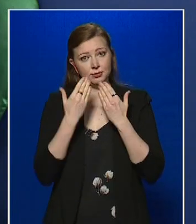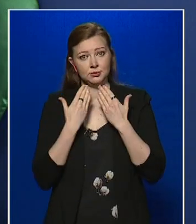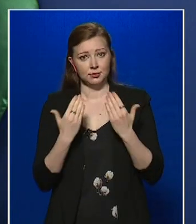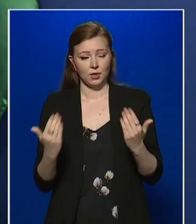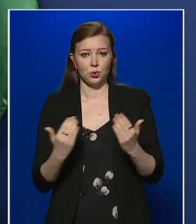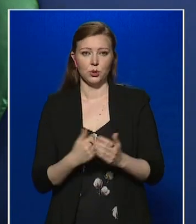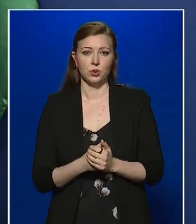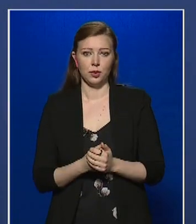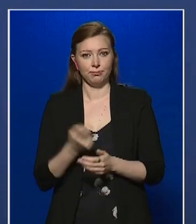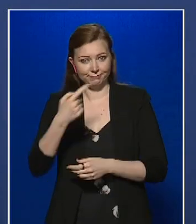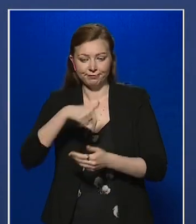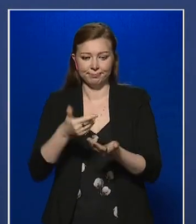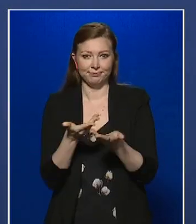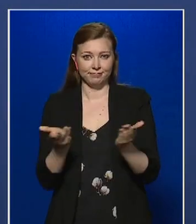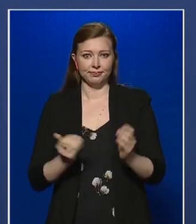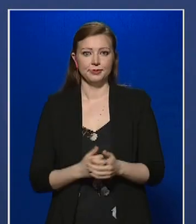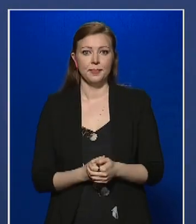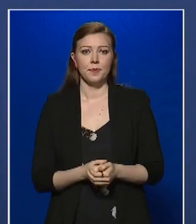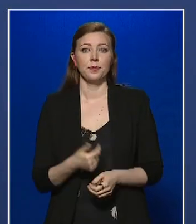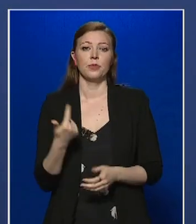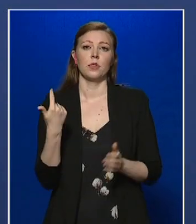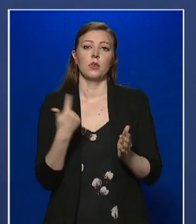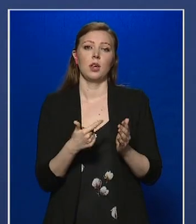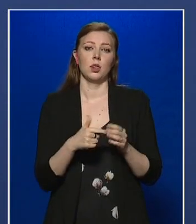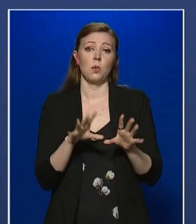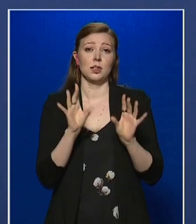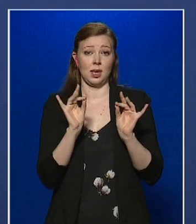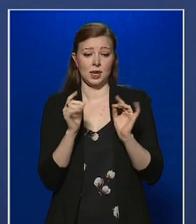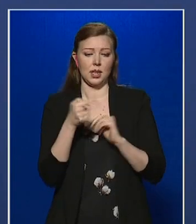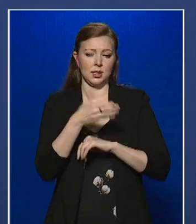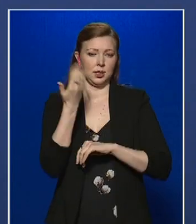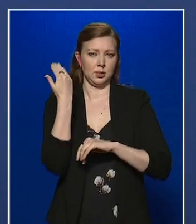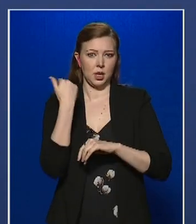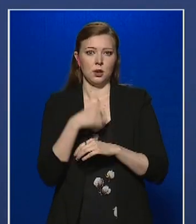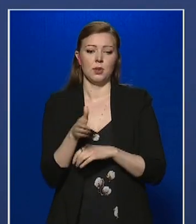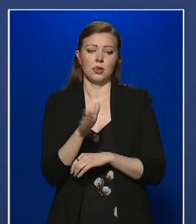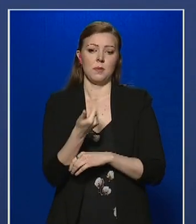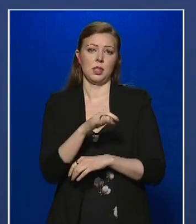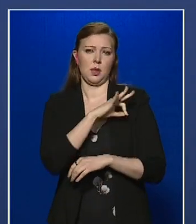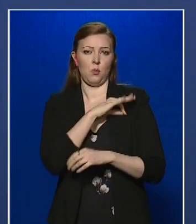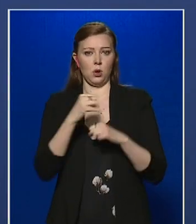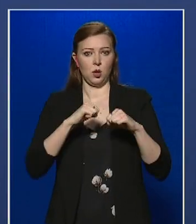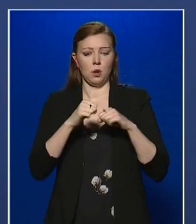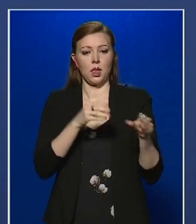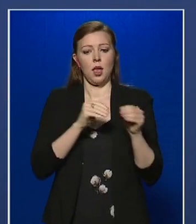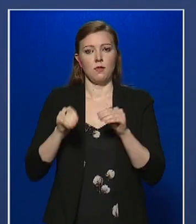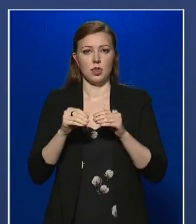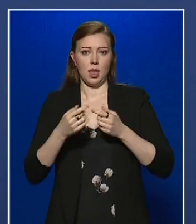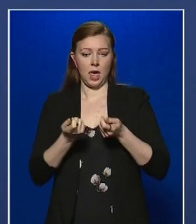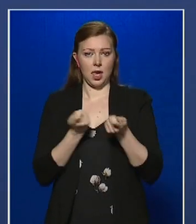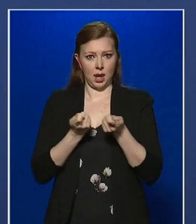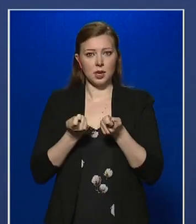köszöntöm Önöket. 2010-ben, amikor a Nemzeti Polgári Kormány vette át az ország